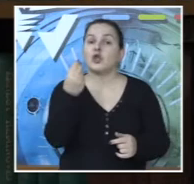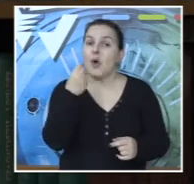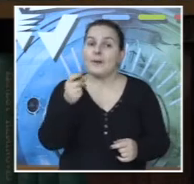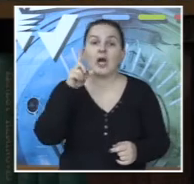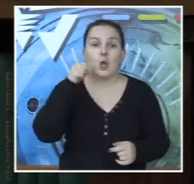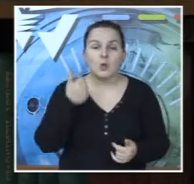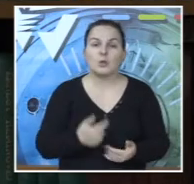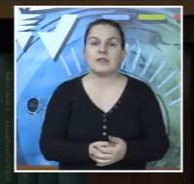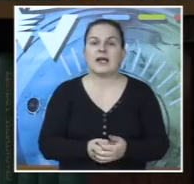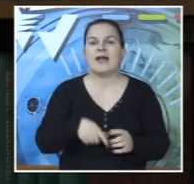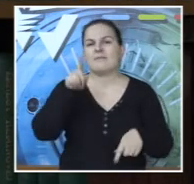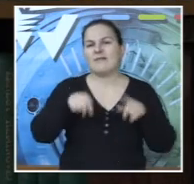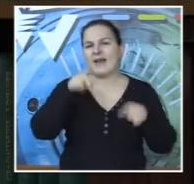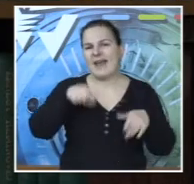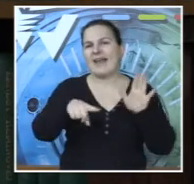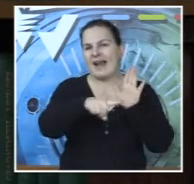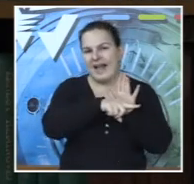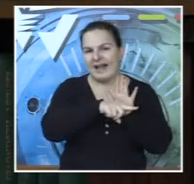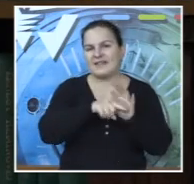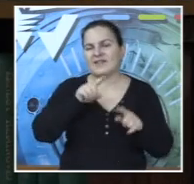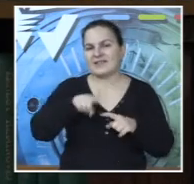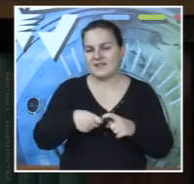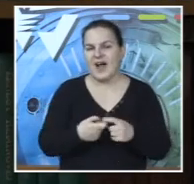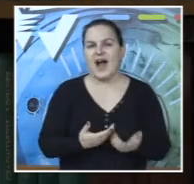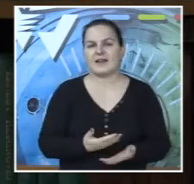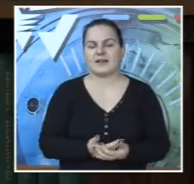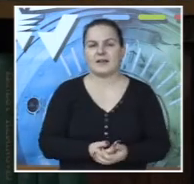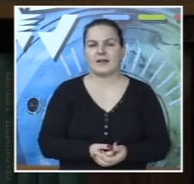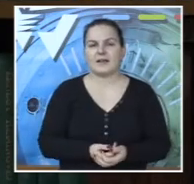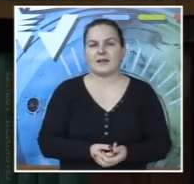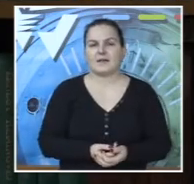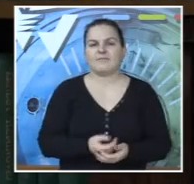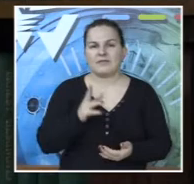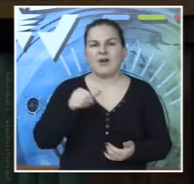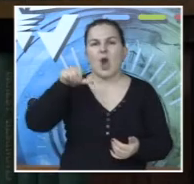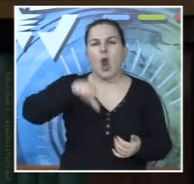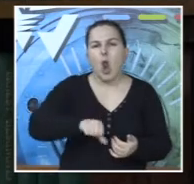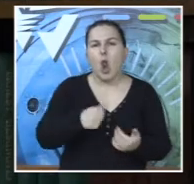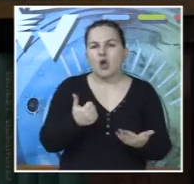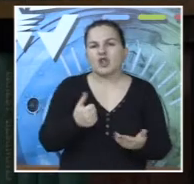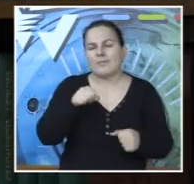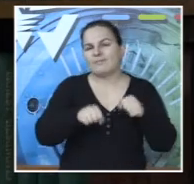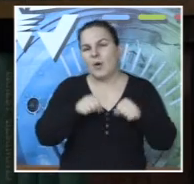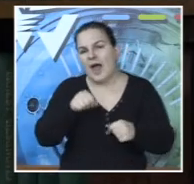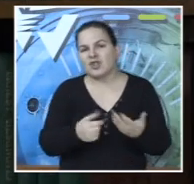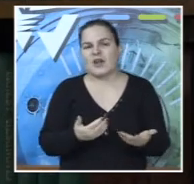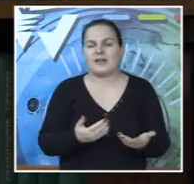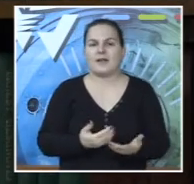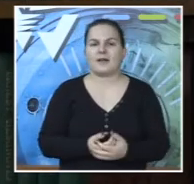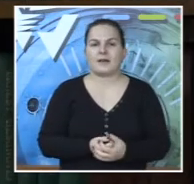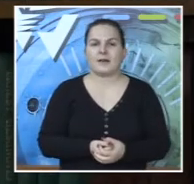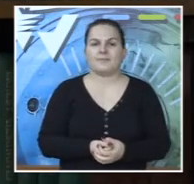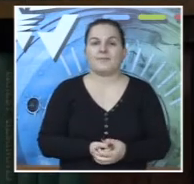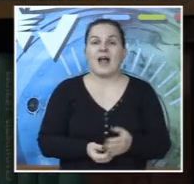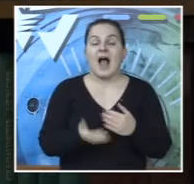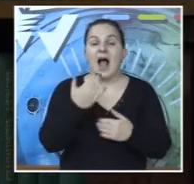dobrih ljudi u odnosu na one neke negativne stvari i neke loše gestove, da tako